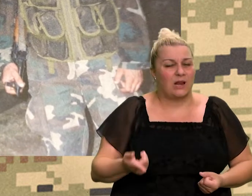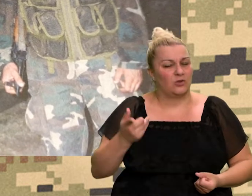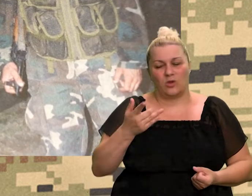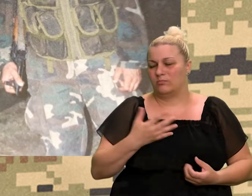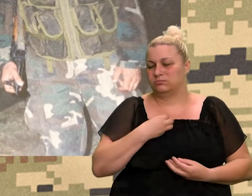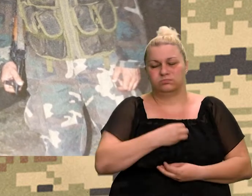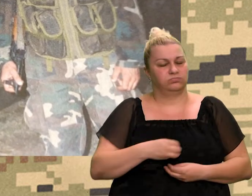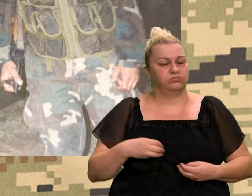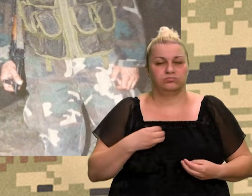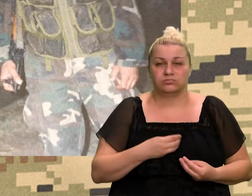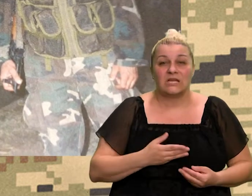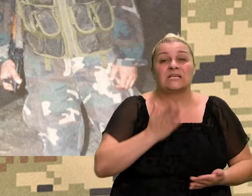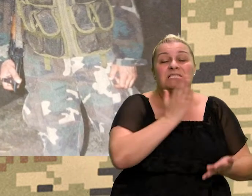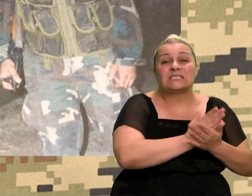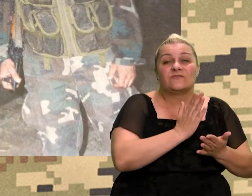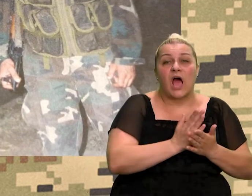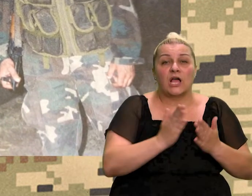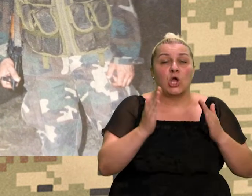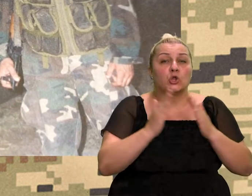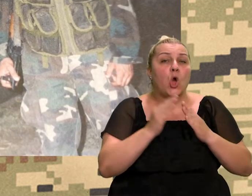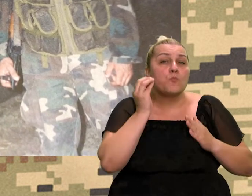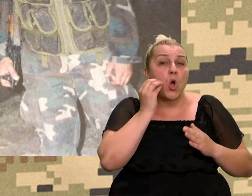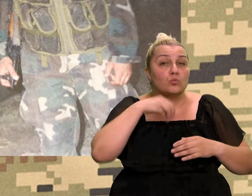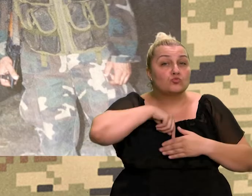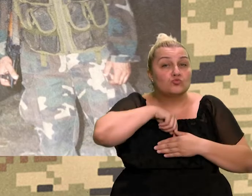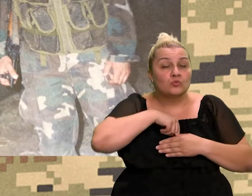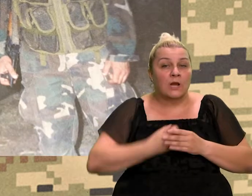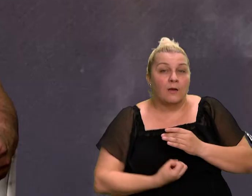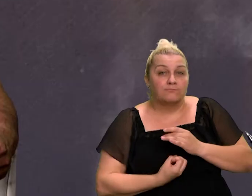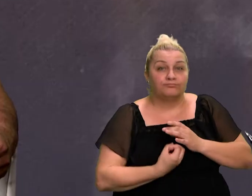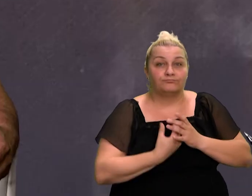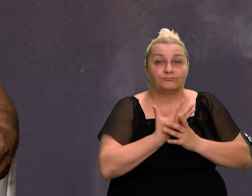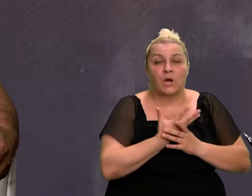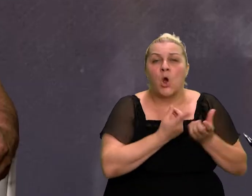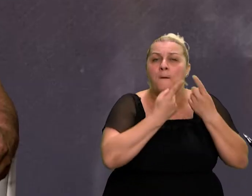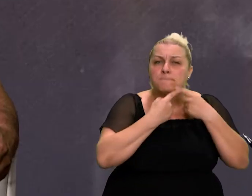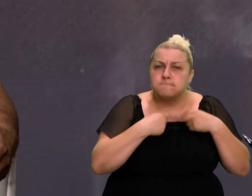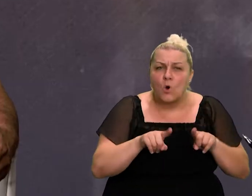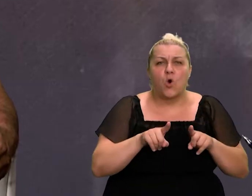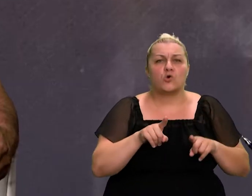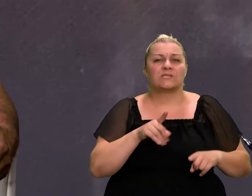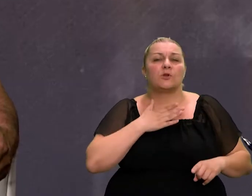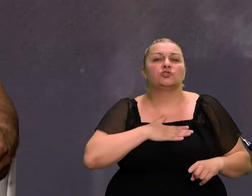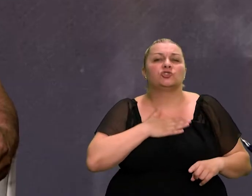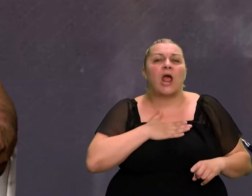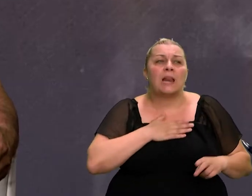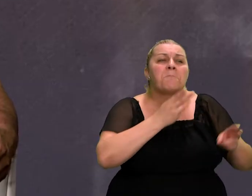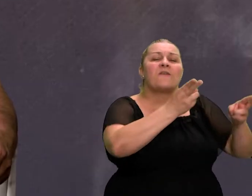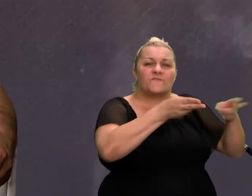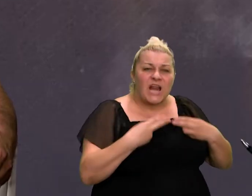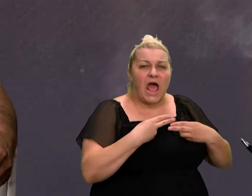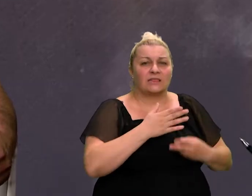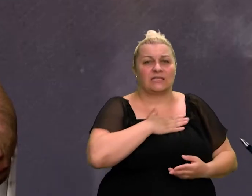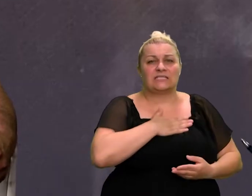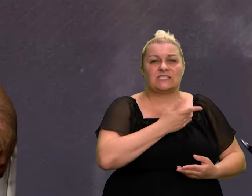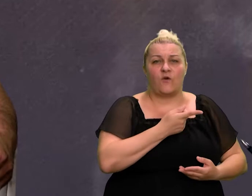to je bilo nezamislivo. I u svakom domoljubu se rodila ta posebna želja da vratiš to